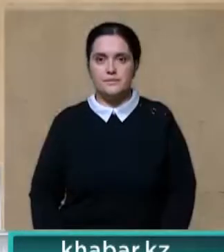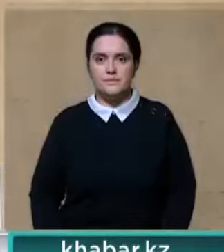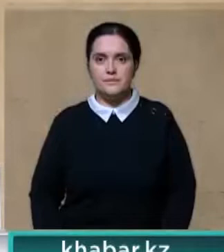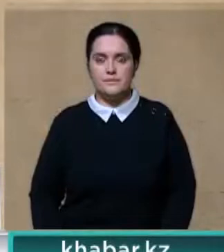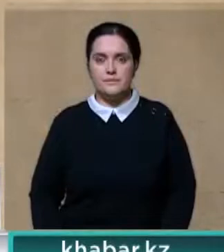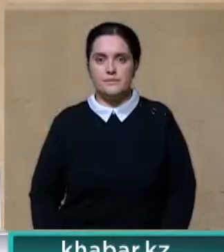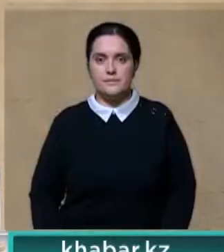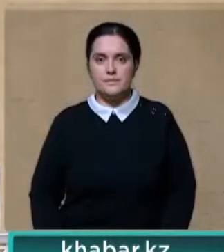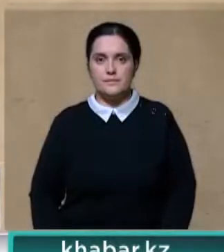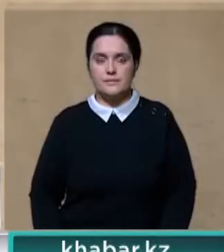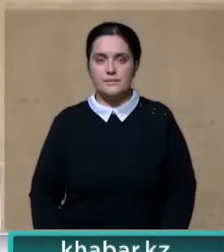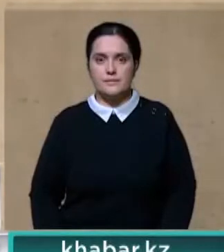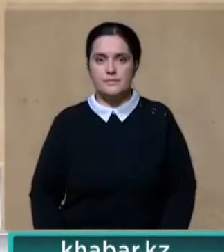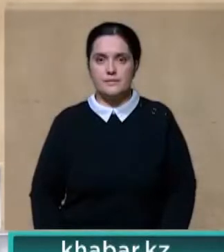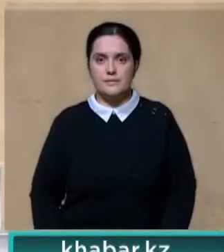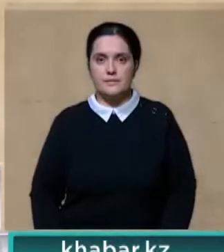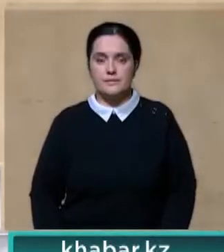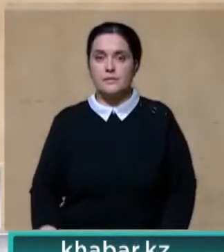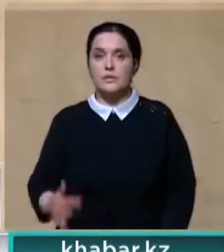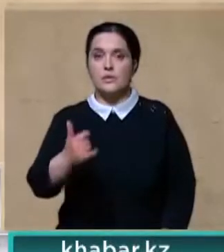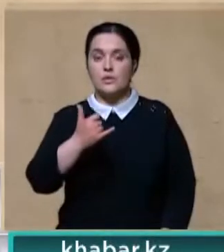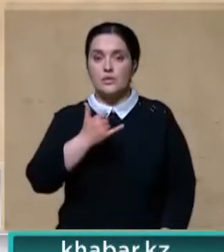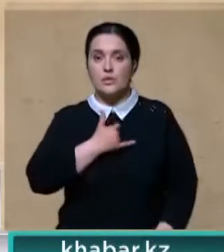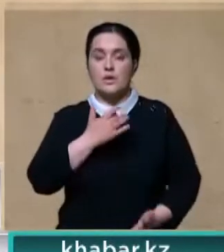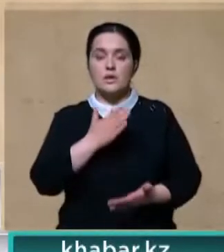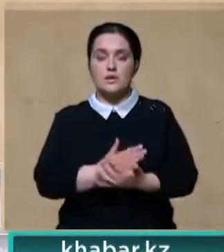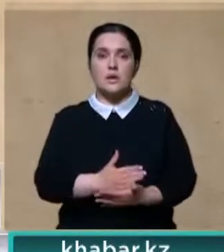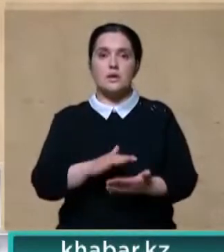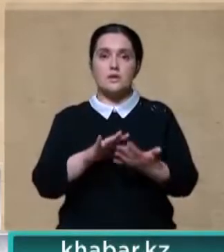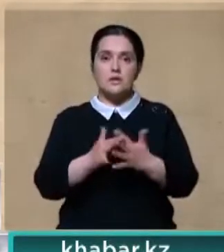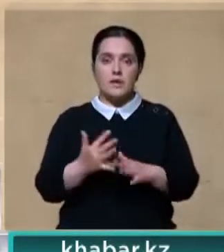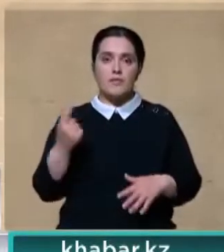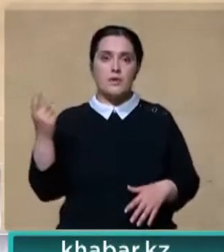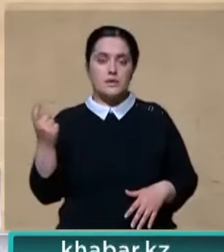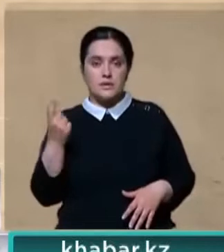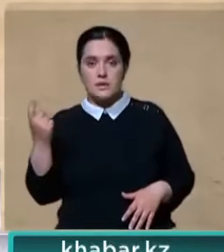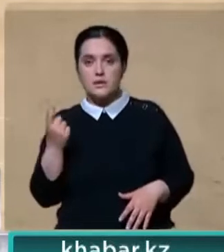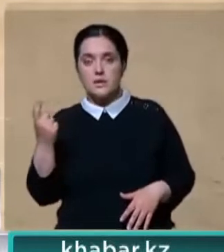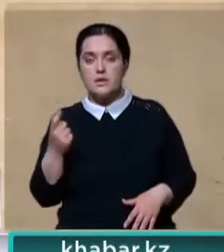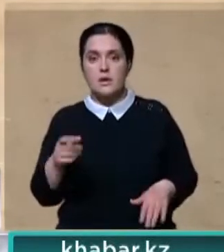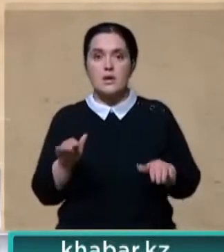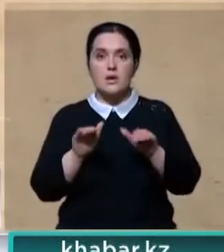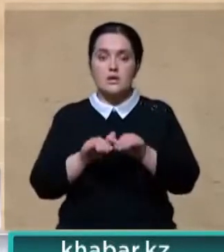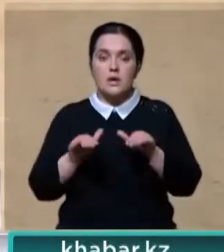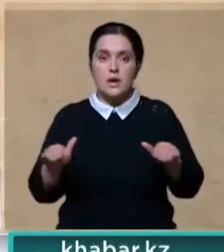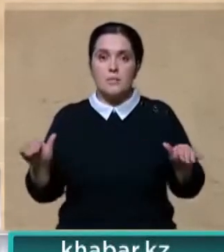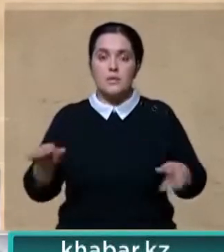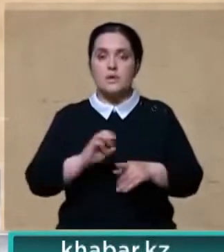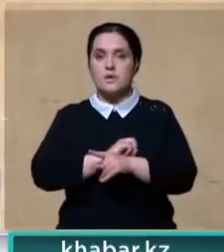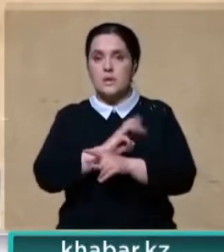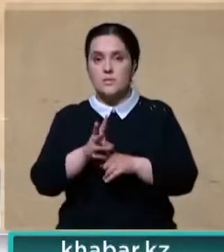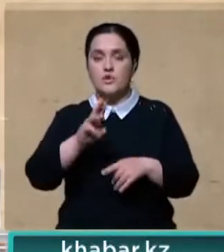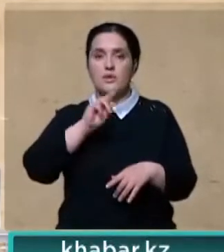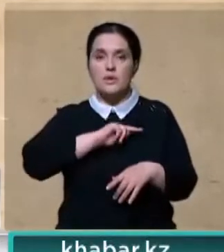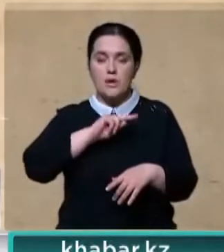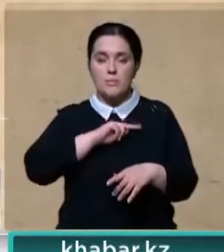Есть у нас три крупные крестьянские хозяйства. Это ребята, которые снабжают своей работой.